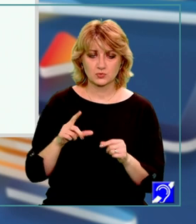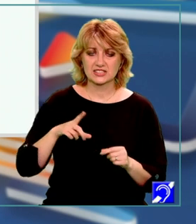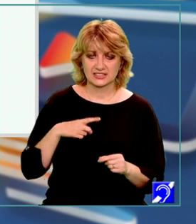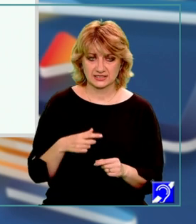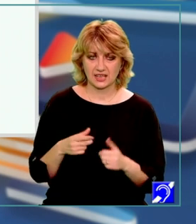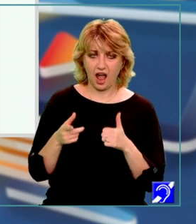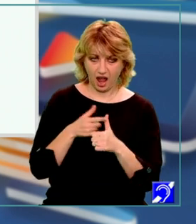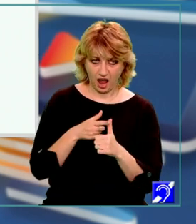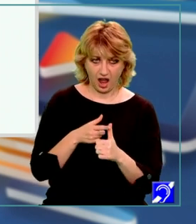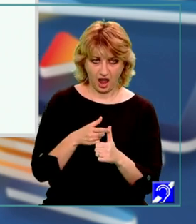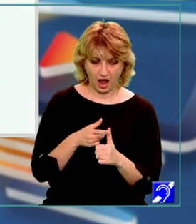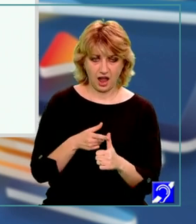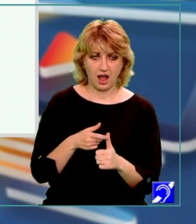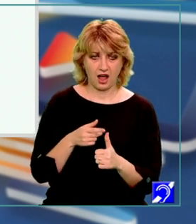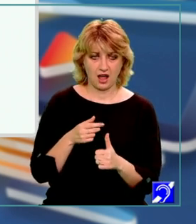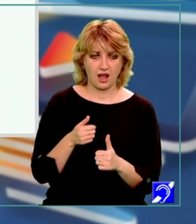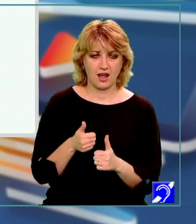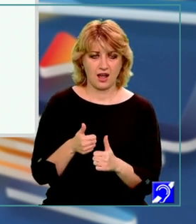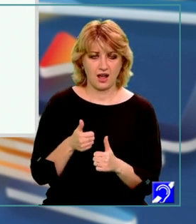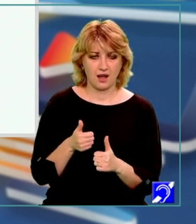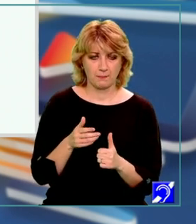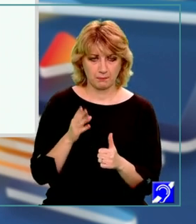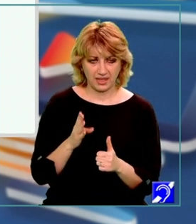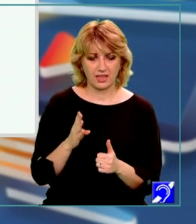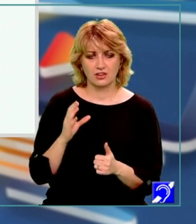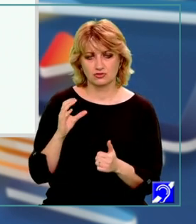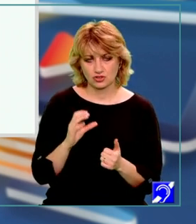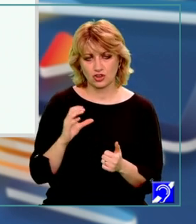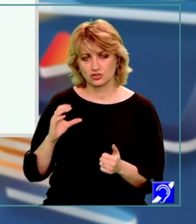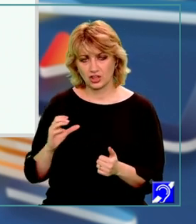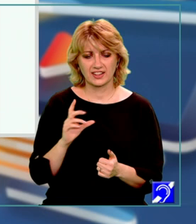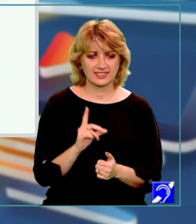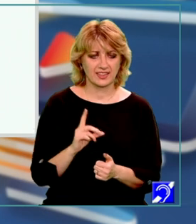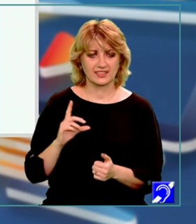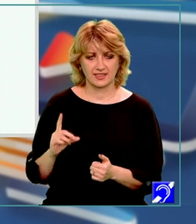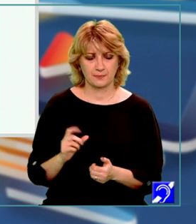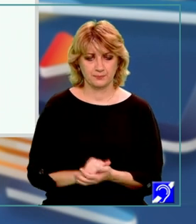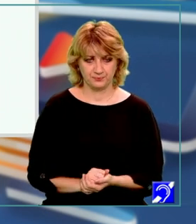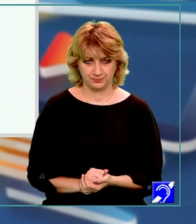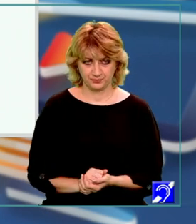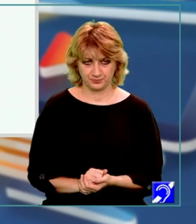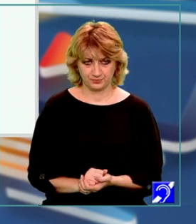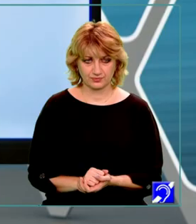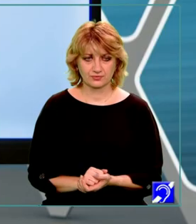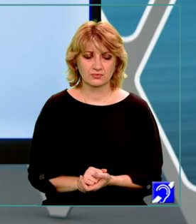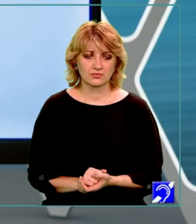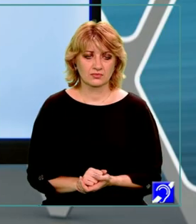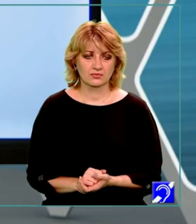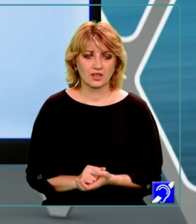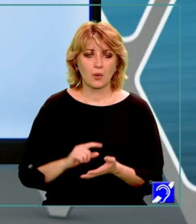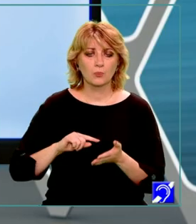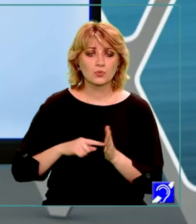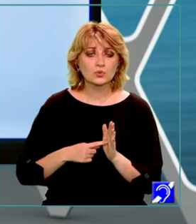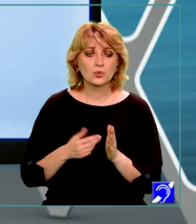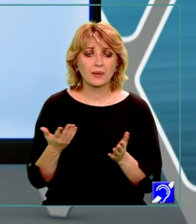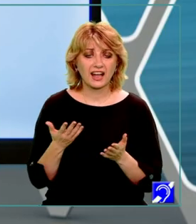A, punctul A, la B, punctul B, la C, punctul C și varianta D, punctul D. Punctul